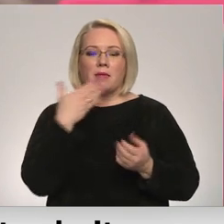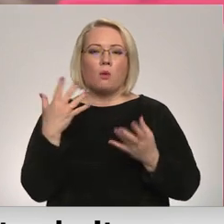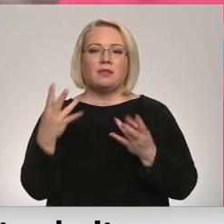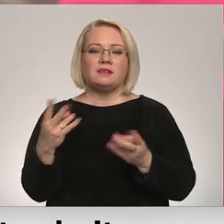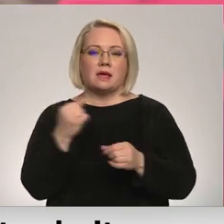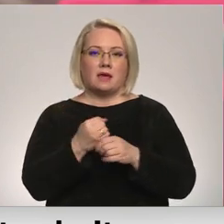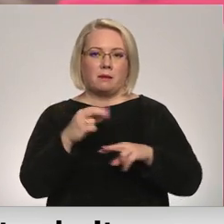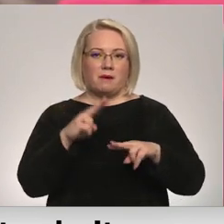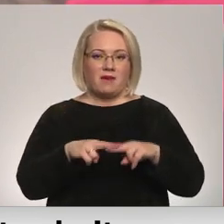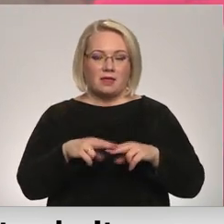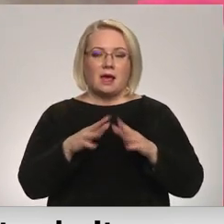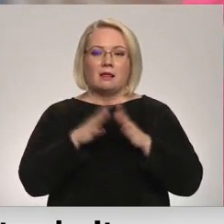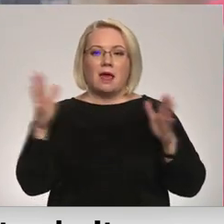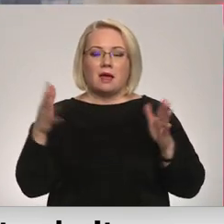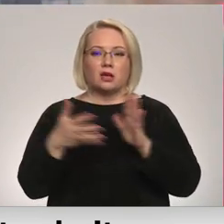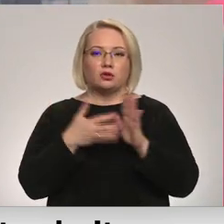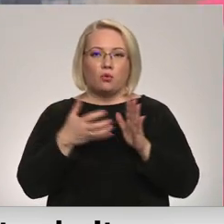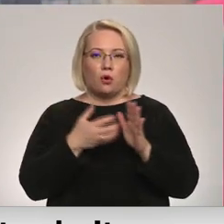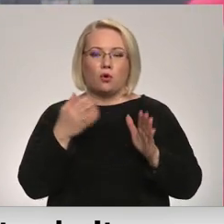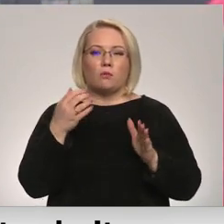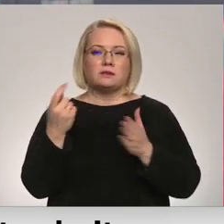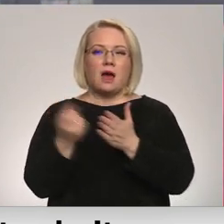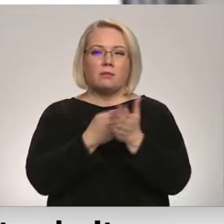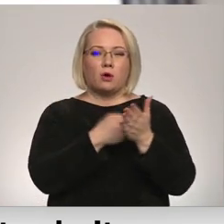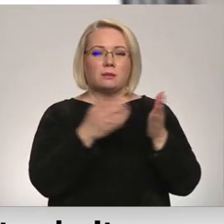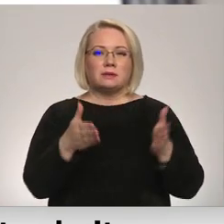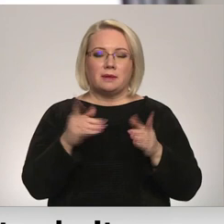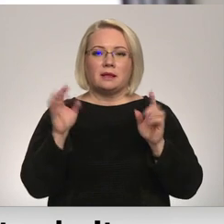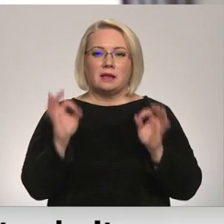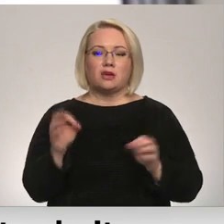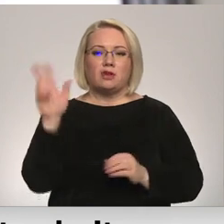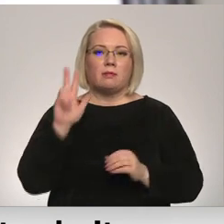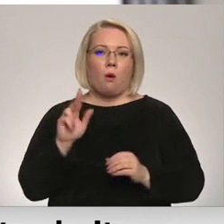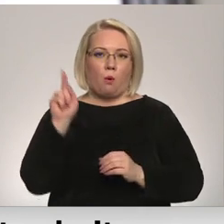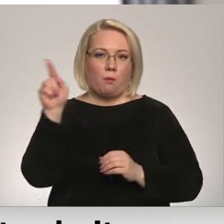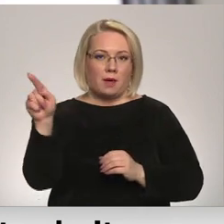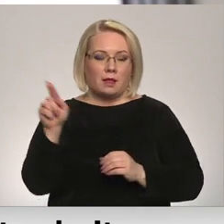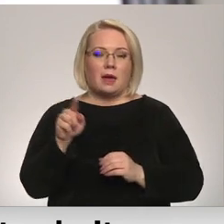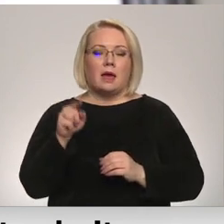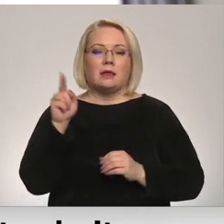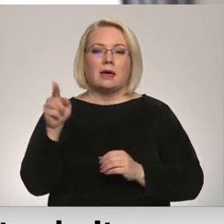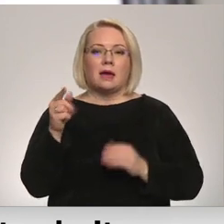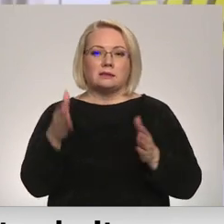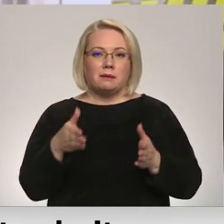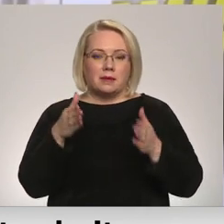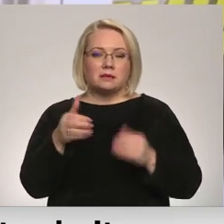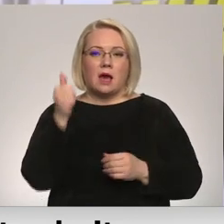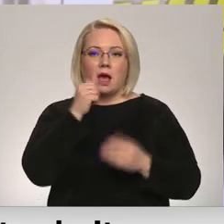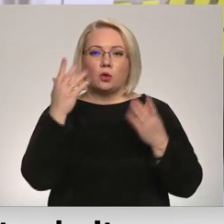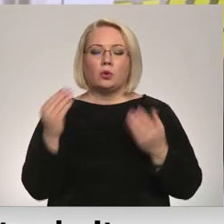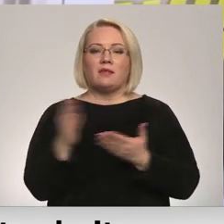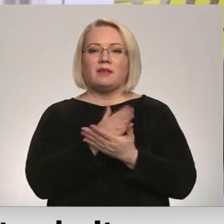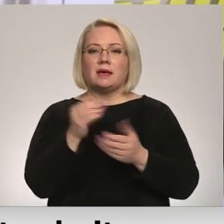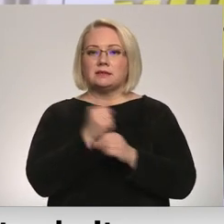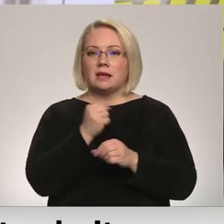Lielākais medicīnas personāla trūkums starp reTV aptaujātajām slimnīcām ir Daugavpilī. Reģionālajā slimnīcā ikdienā vidē